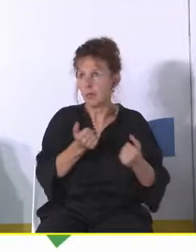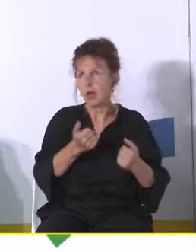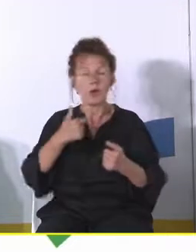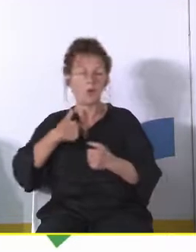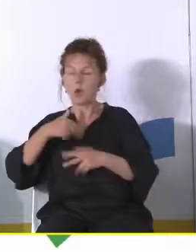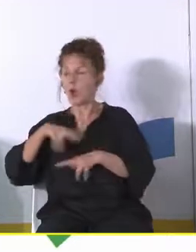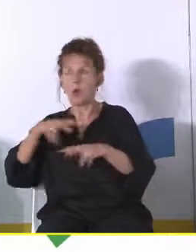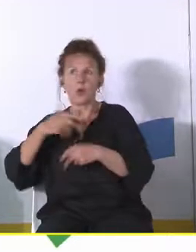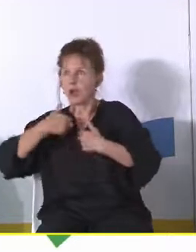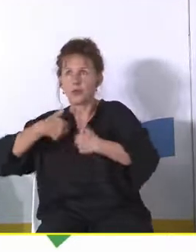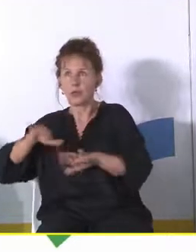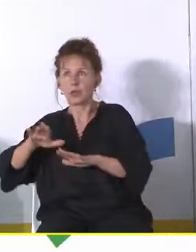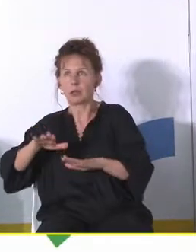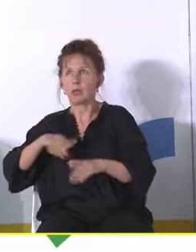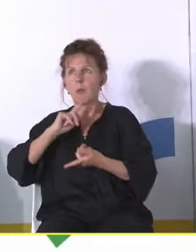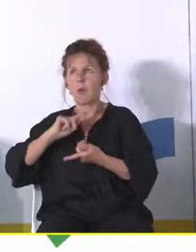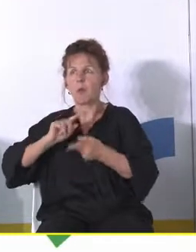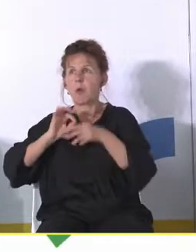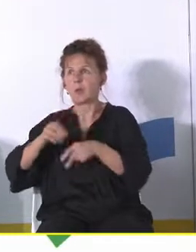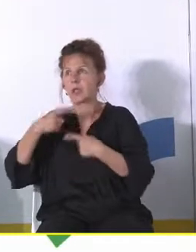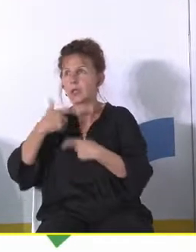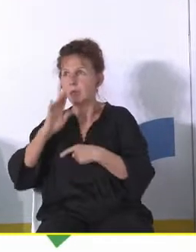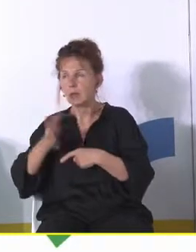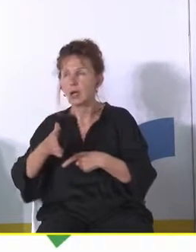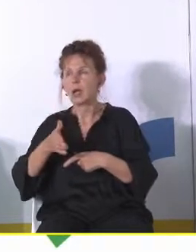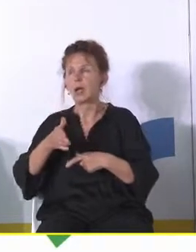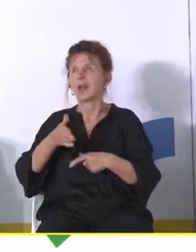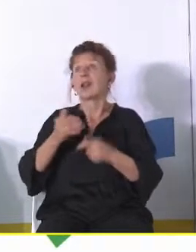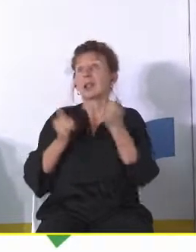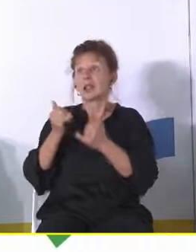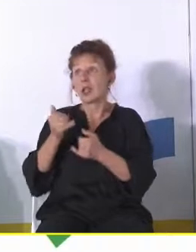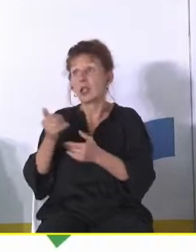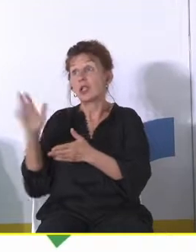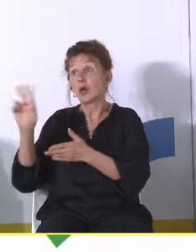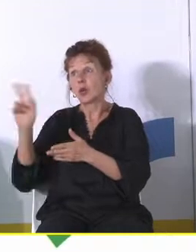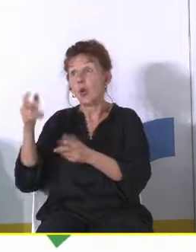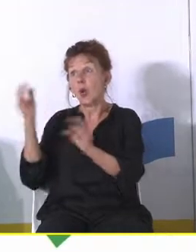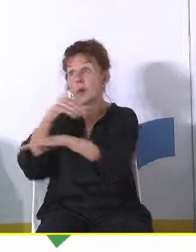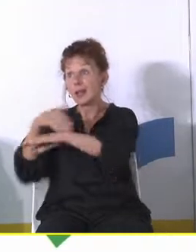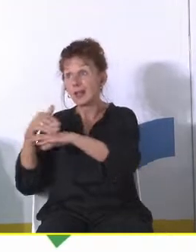porodzinnej prowadzić bo ludzie tu nie chcą się tak tak jakby dopiero ściągnięcie zagranicznego inwestora który